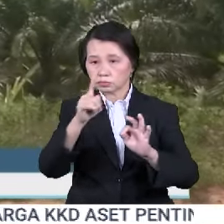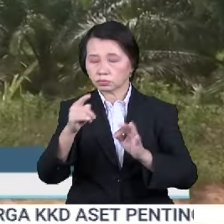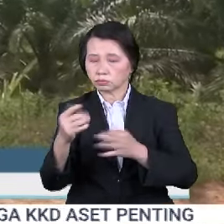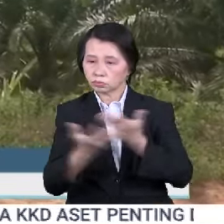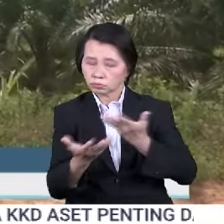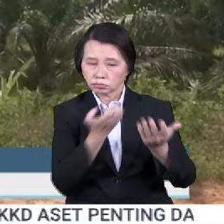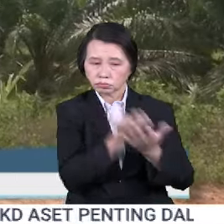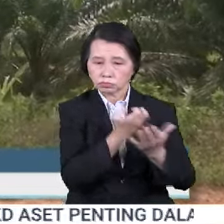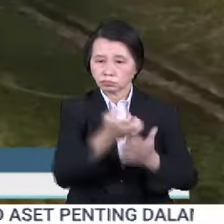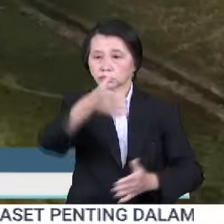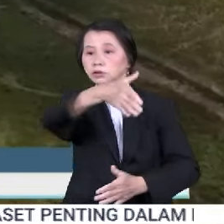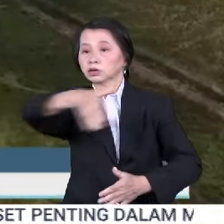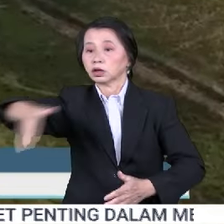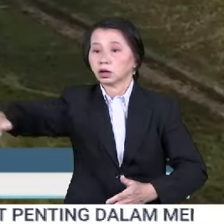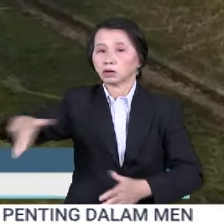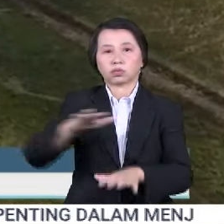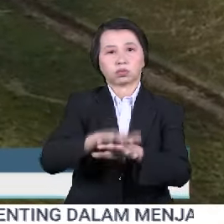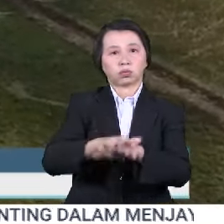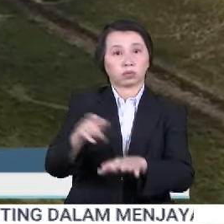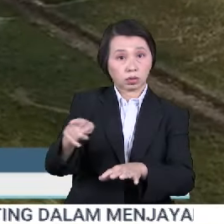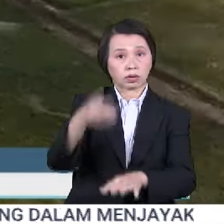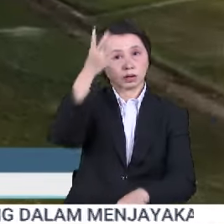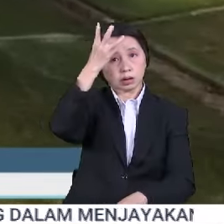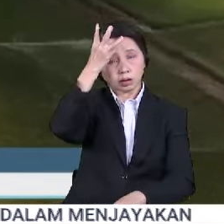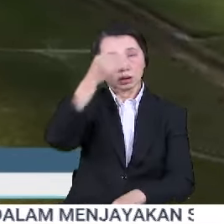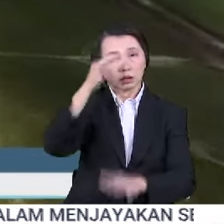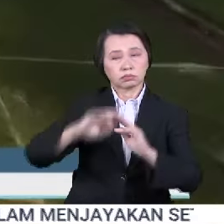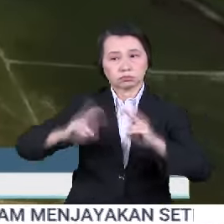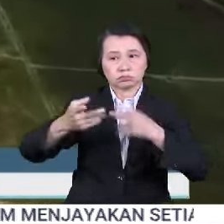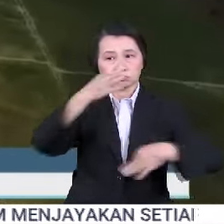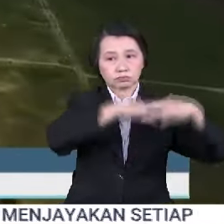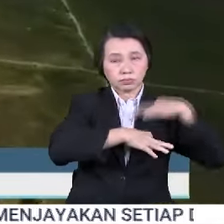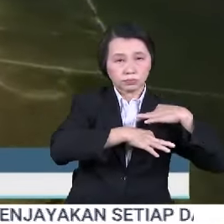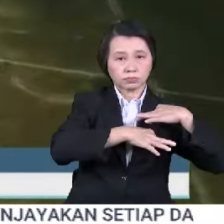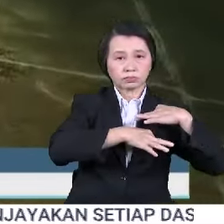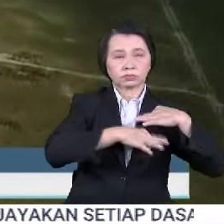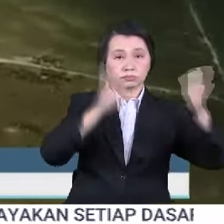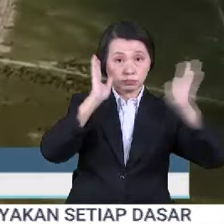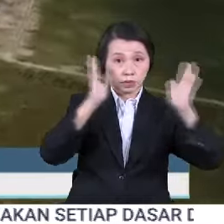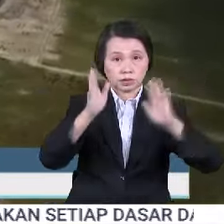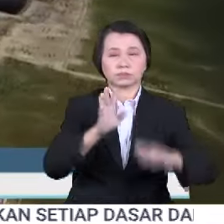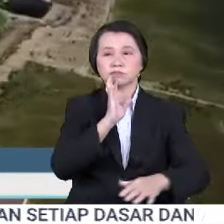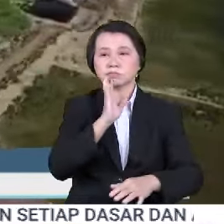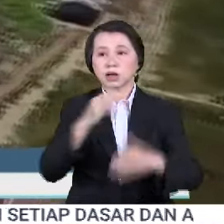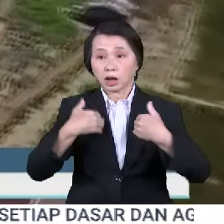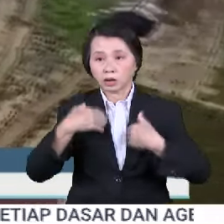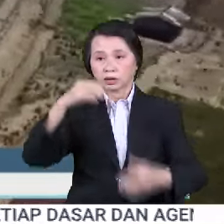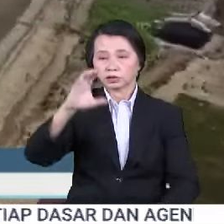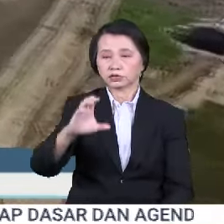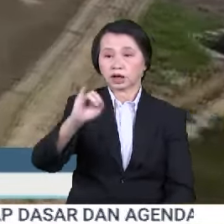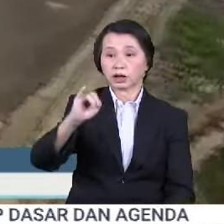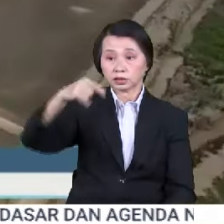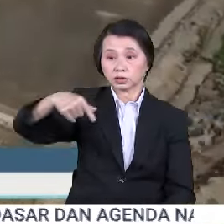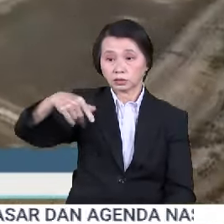ekonomi, persempadanan yang rancak, sekaligus meningkatkan hasil pendapatan negara. Tambah beliau, kewujudan CIQS membolehkan